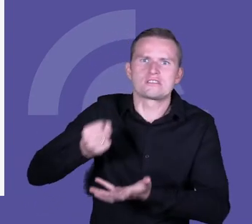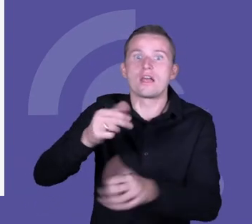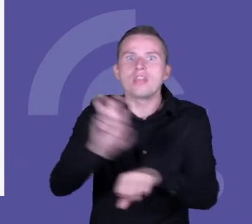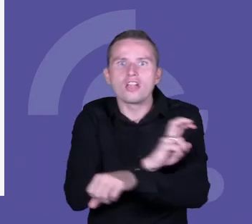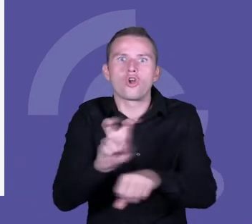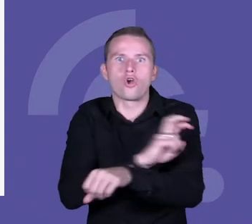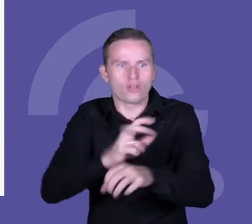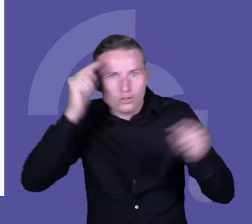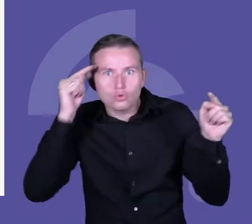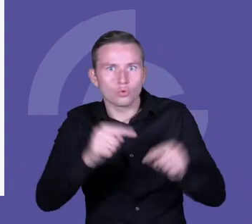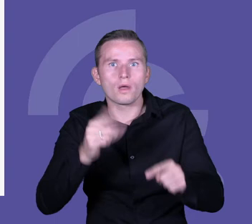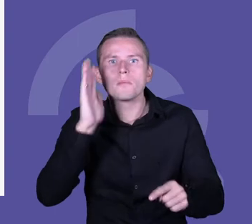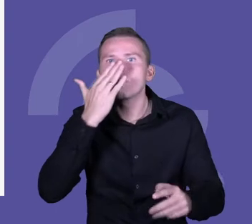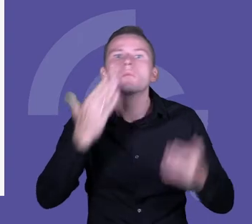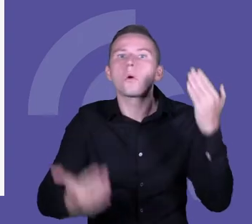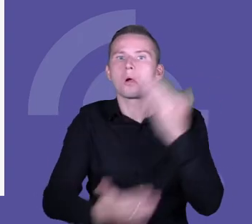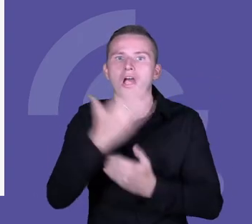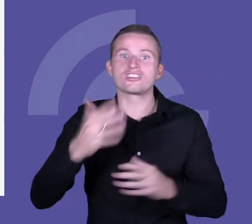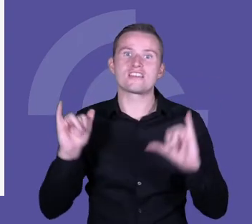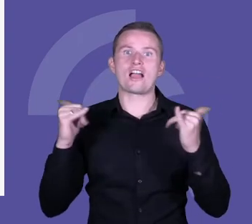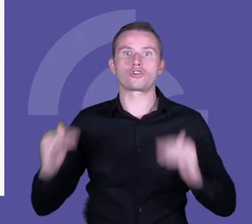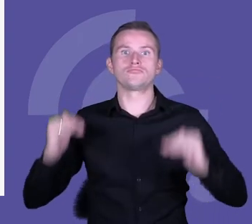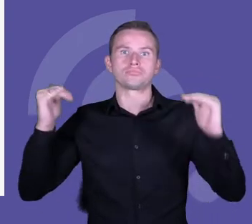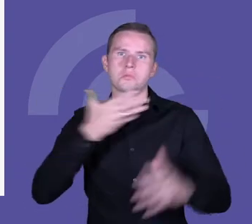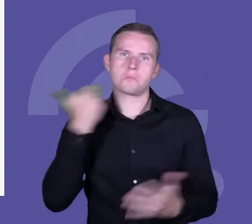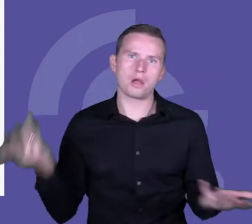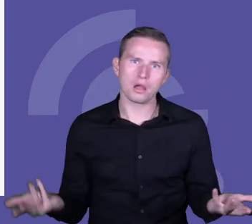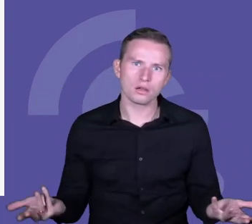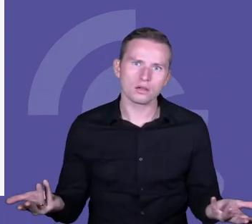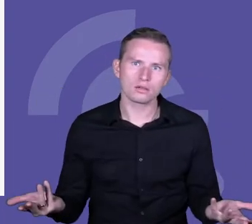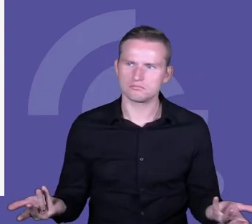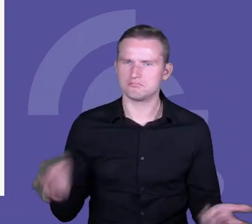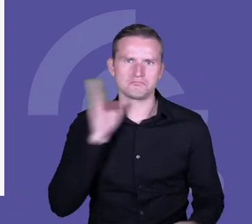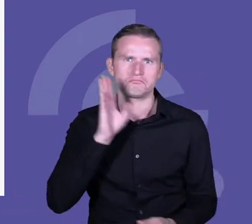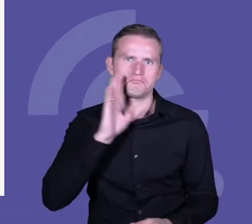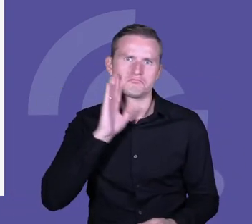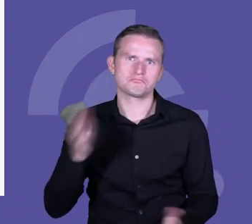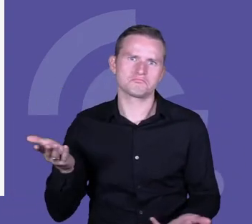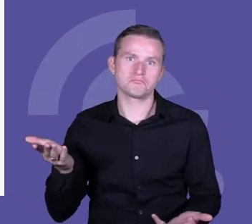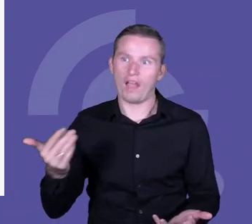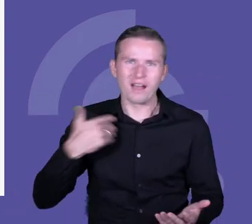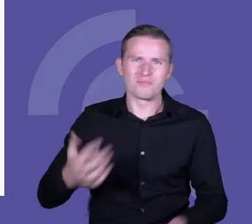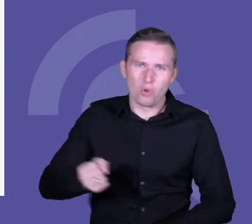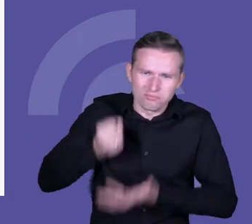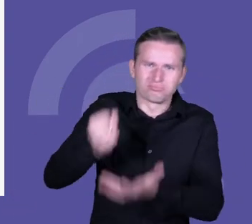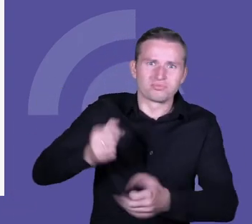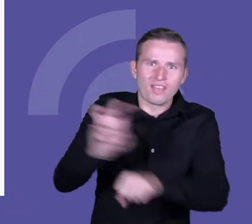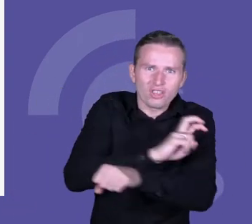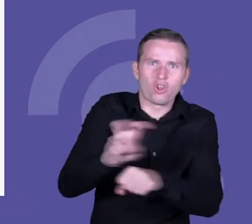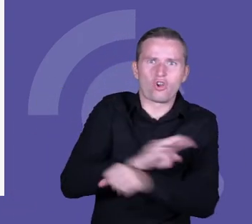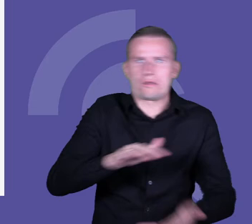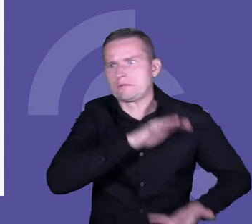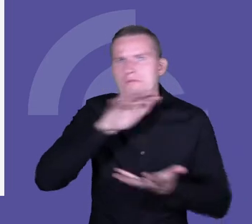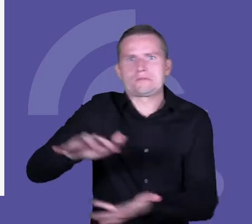przykład wcale się nie kończyło żadną jakościową zmianą w edukacji. I że ona została taka sama, mimo że wpompowano w nią i włożono dużo